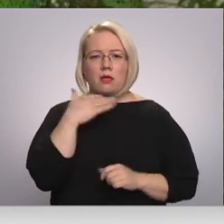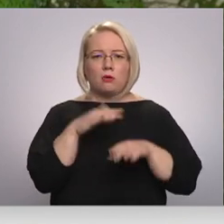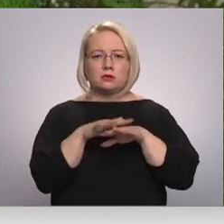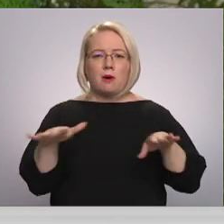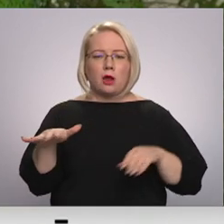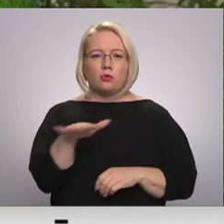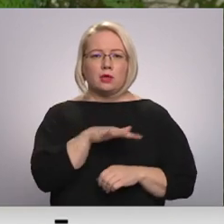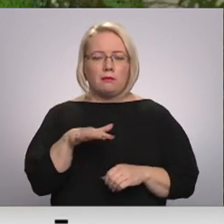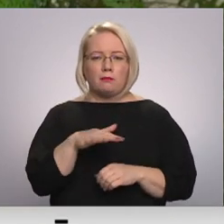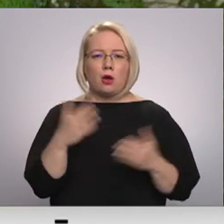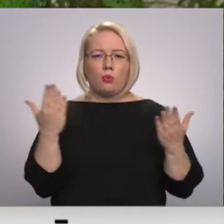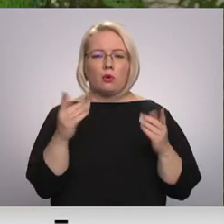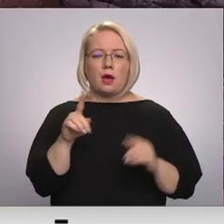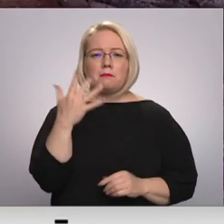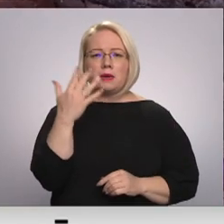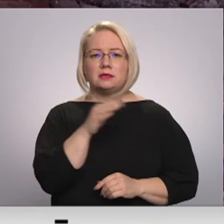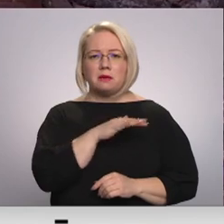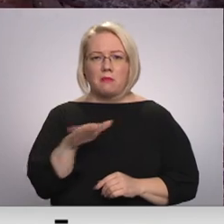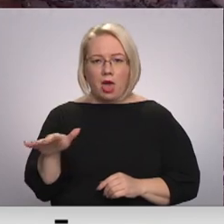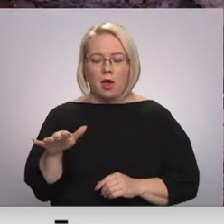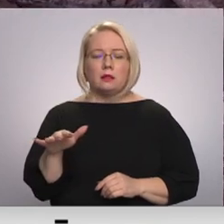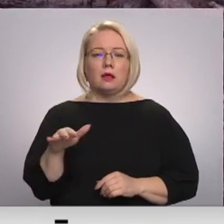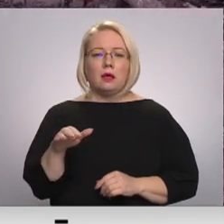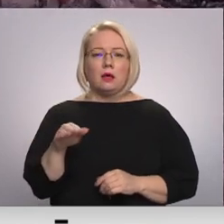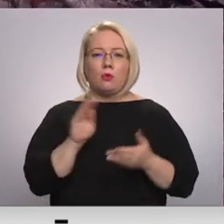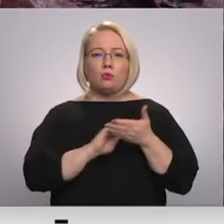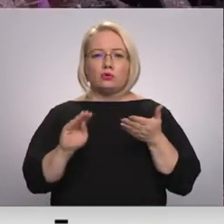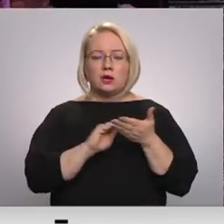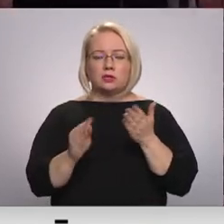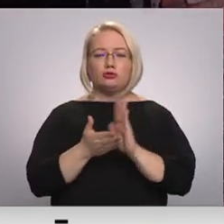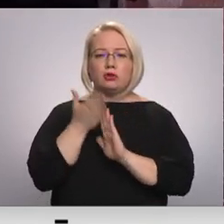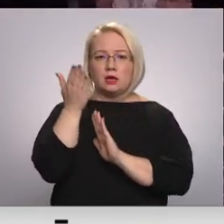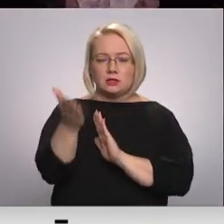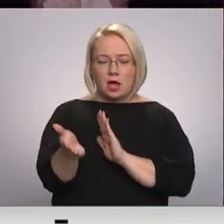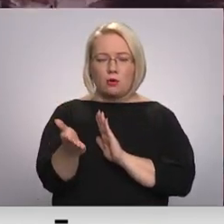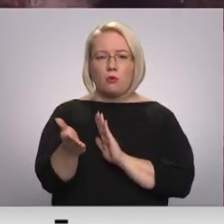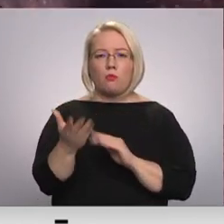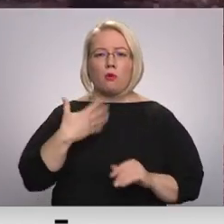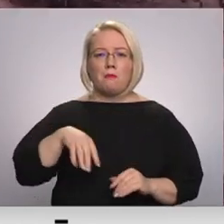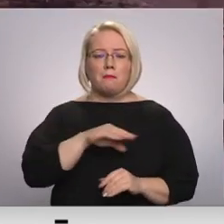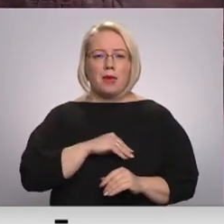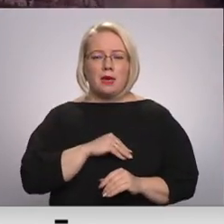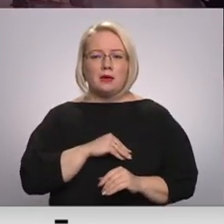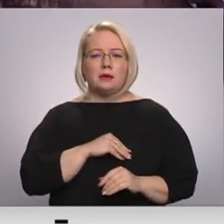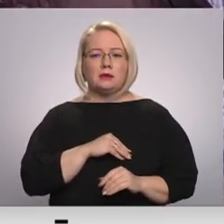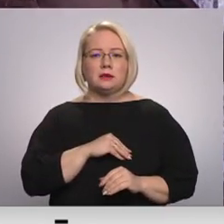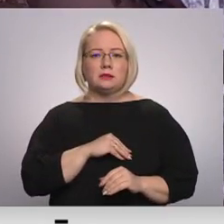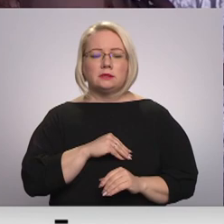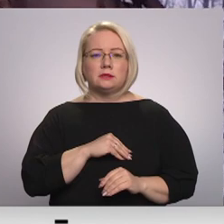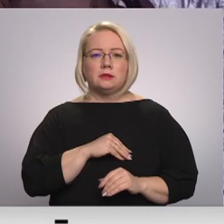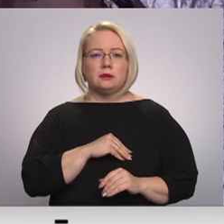bērnu ģimene, kurā ir pieci bērni. Tā, ka uzrakstījuši ir iesniegumu, mēs